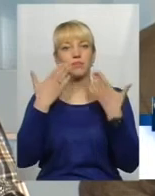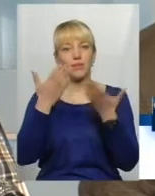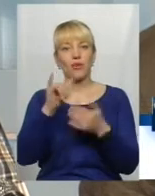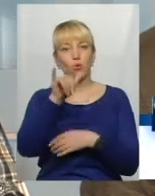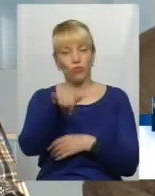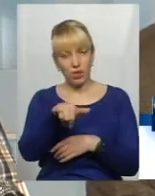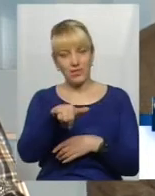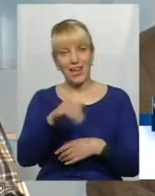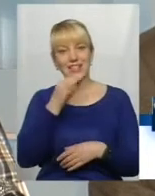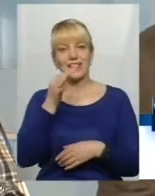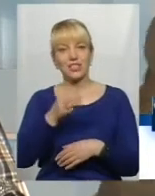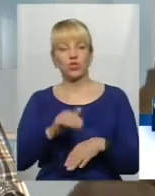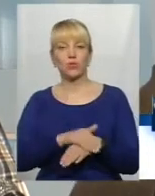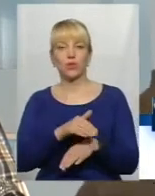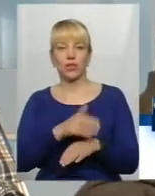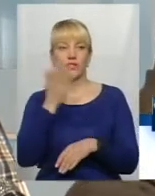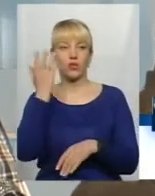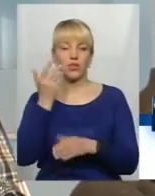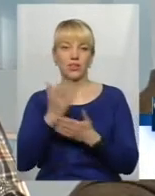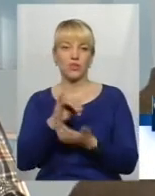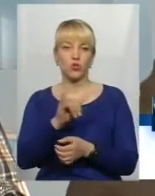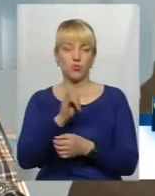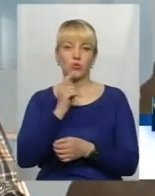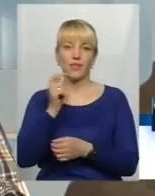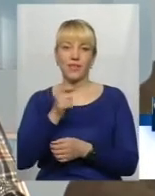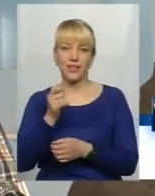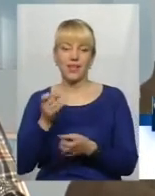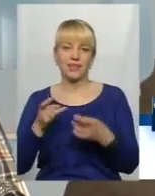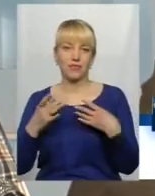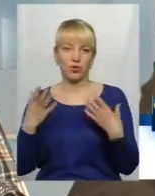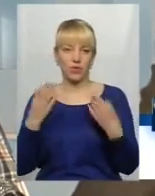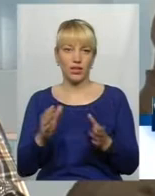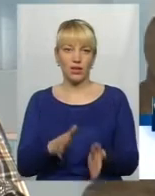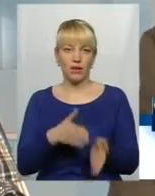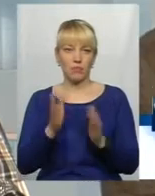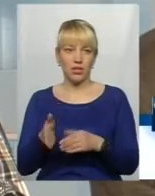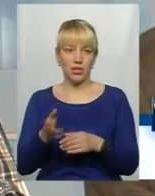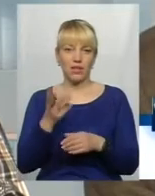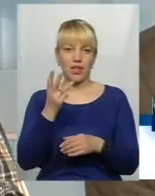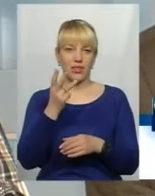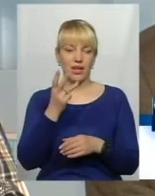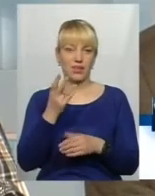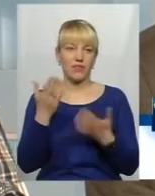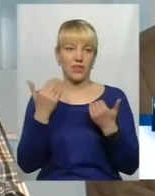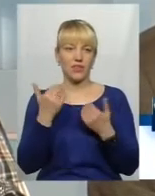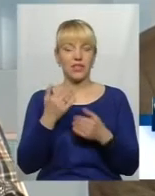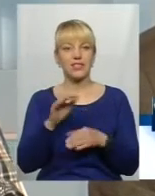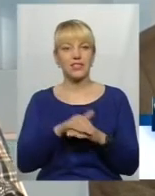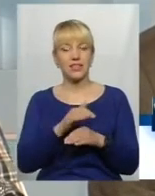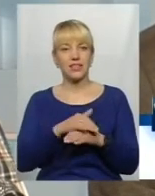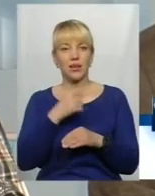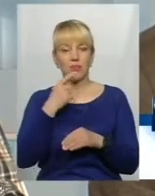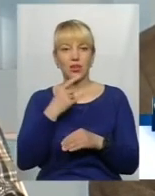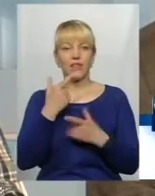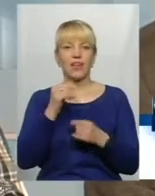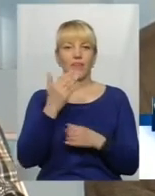Але скажіть, будь ласка, коли є субота, неділя і святковий день, його перенесли, він третій вихідний, скажіть, будь ласка, де ви